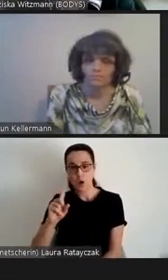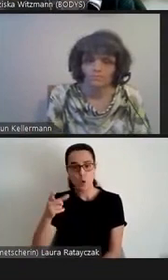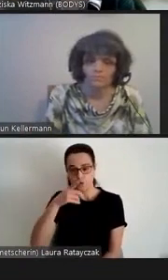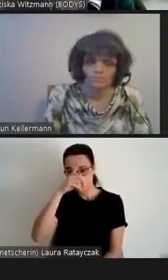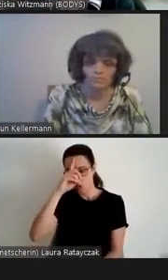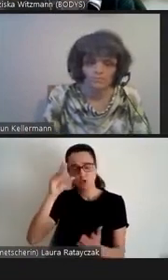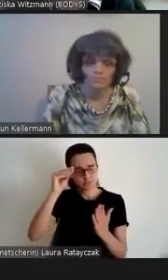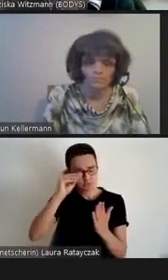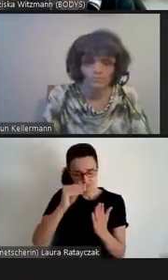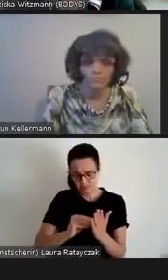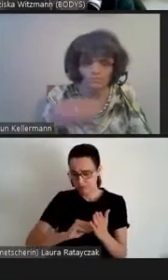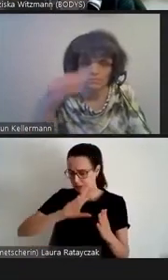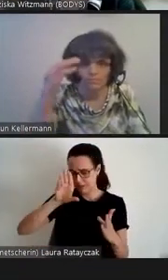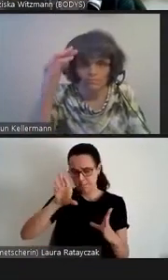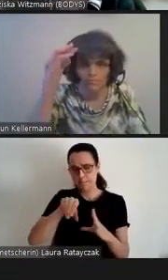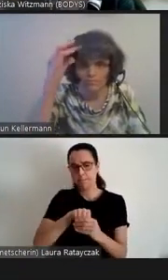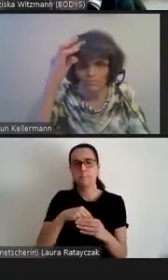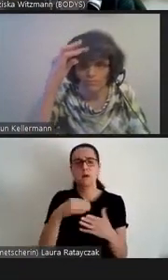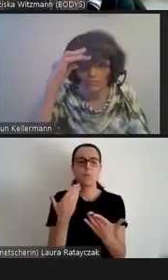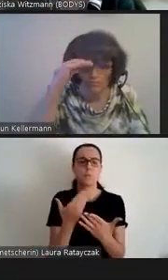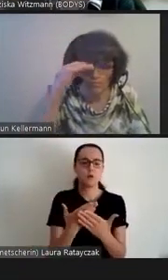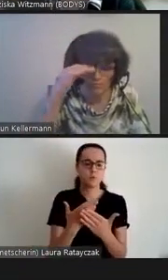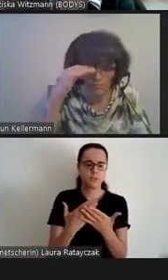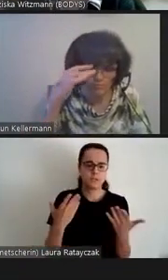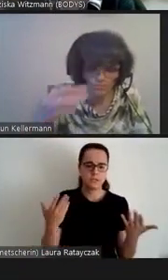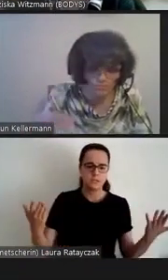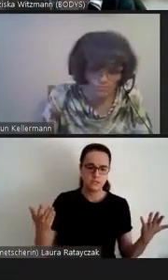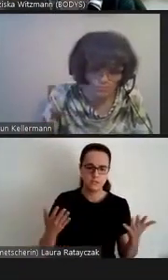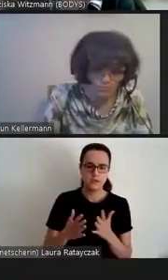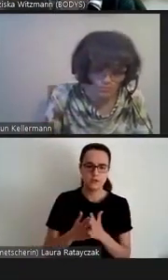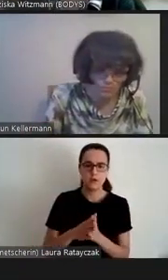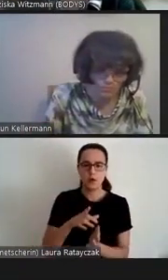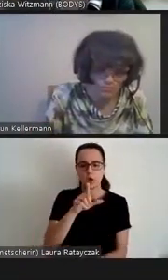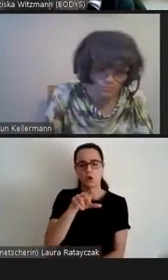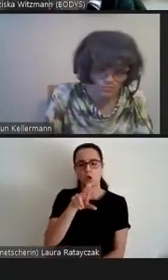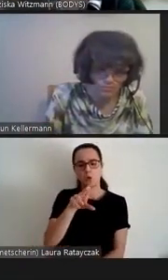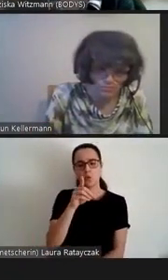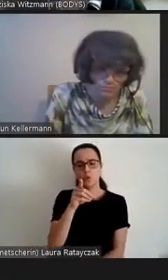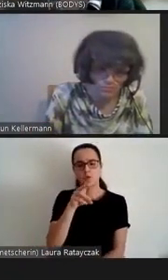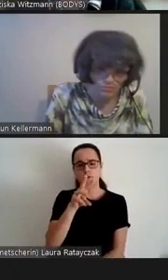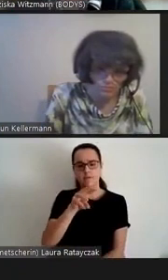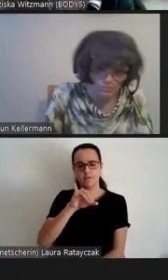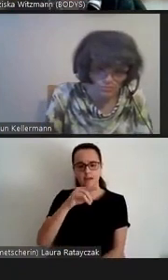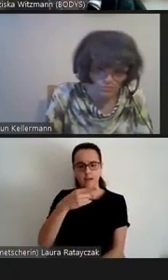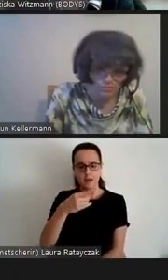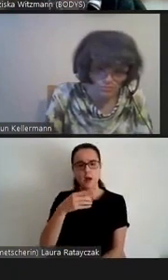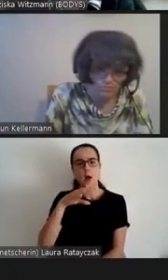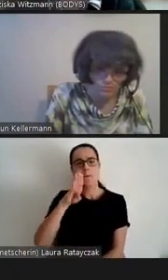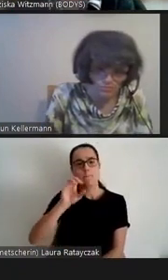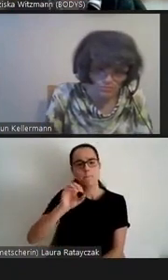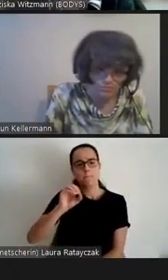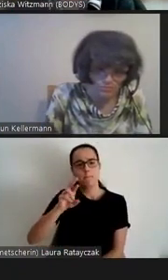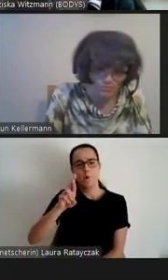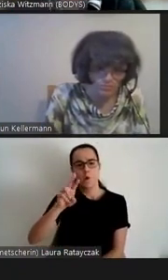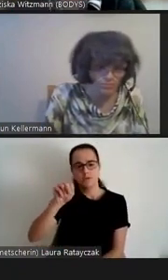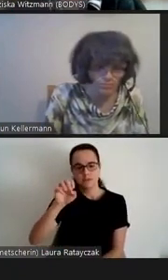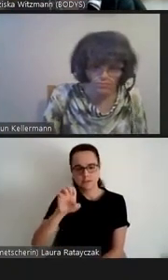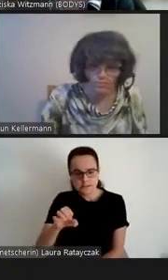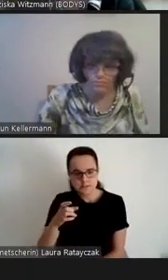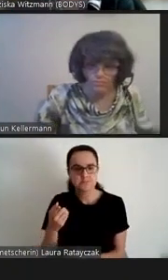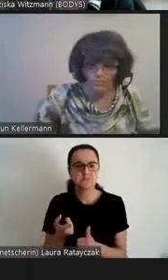Schriftsteller auf, zum Beispiel Mönchrich Birne, den Sie hier im Land sind, oder